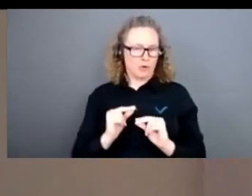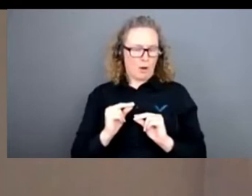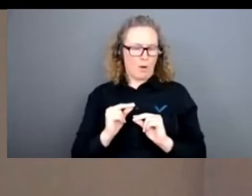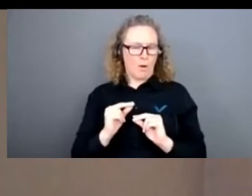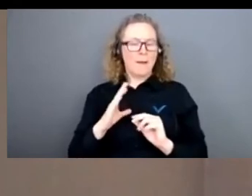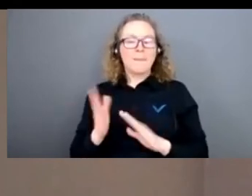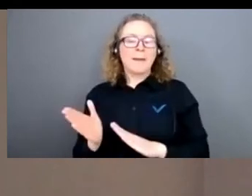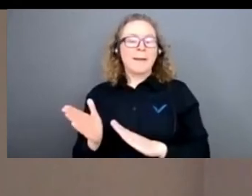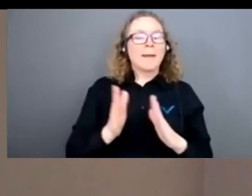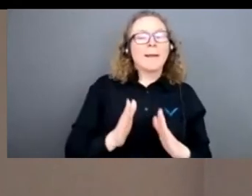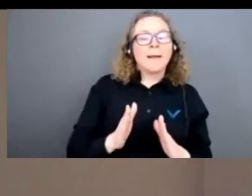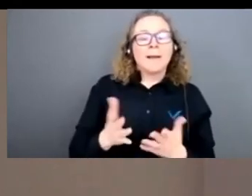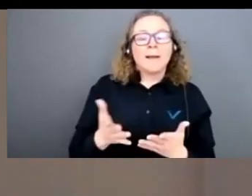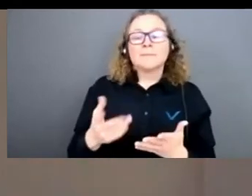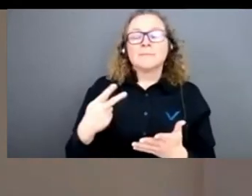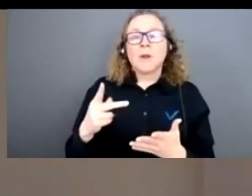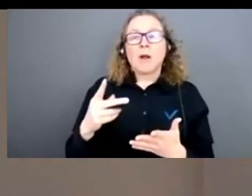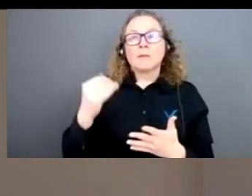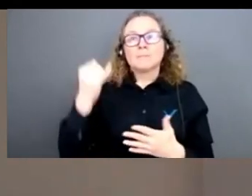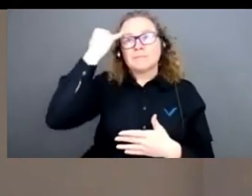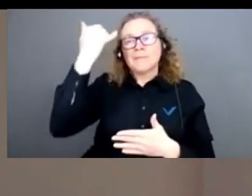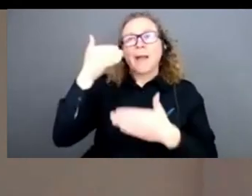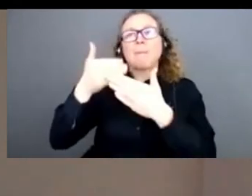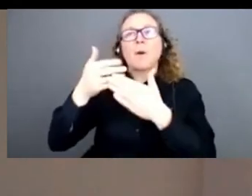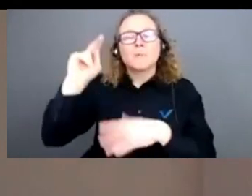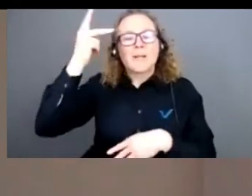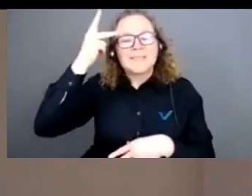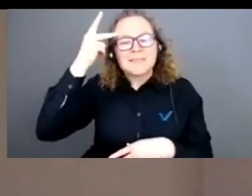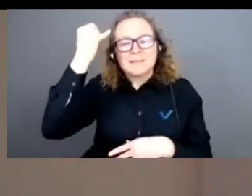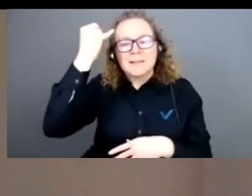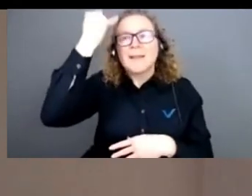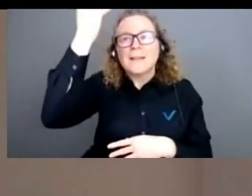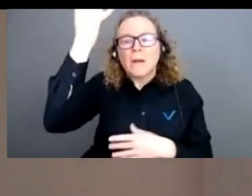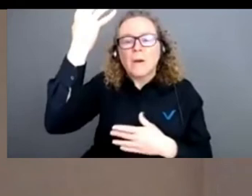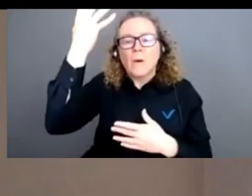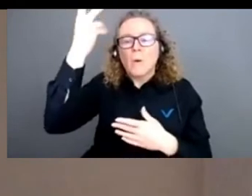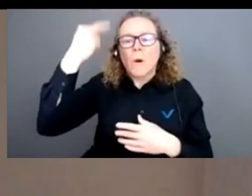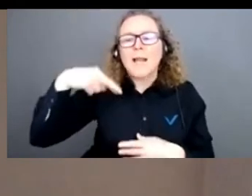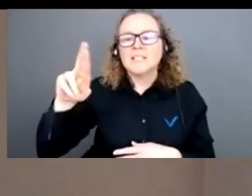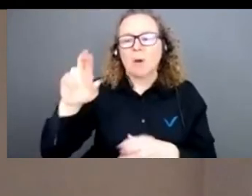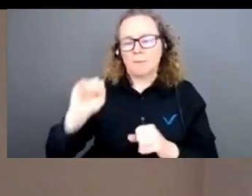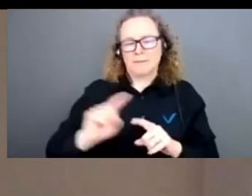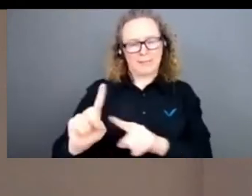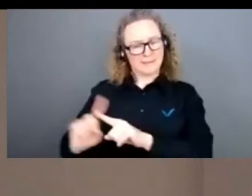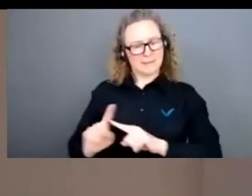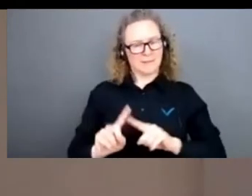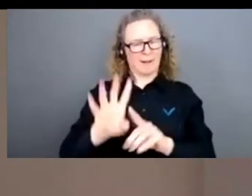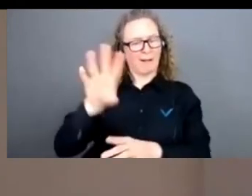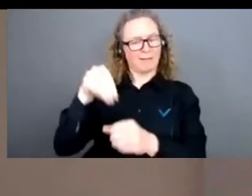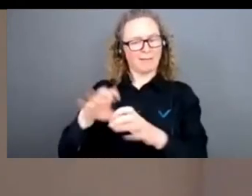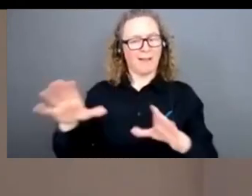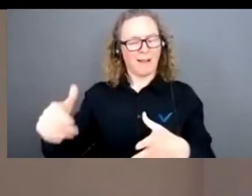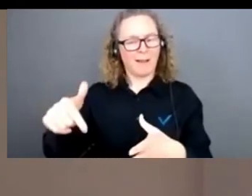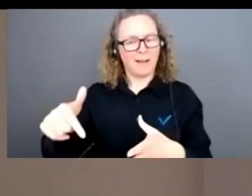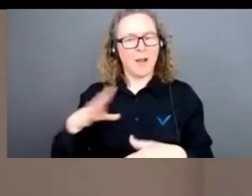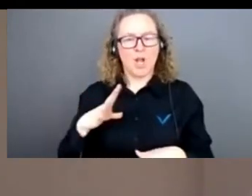Mais leur approche politique, idéologique, religieuse peut être complètement différente. On a des auteurs qui sont clairement